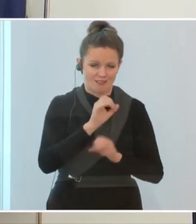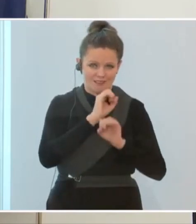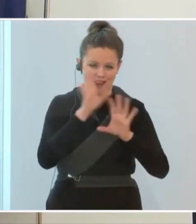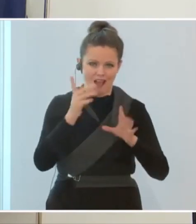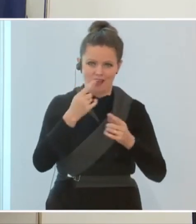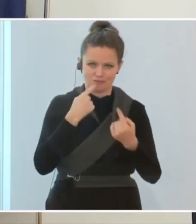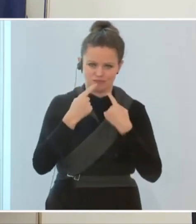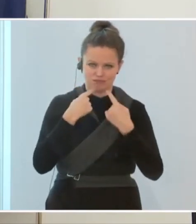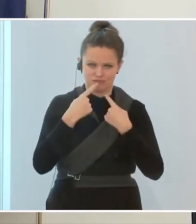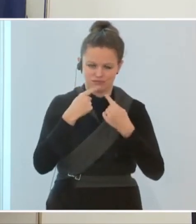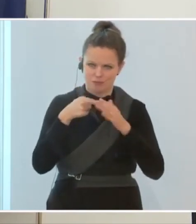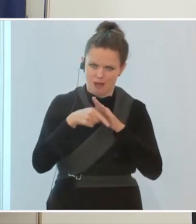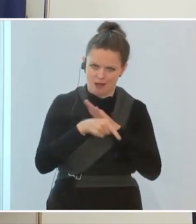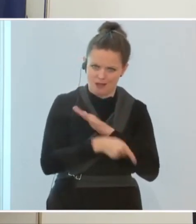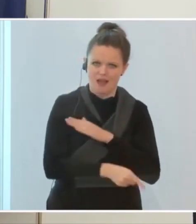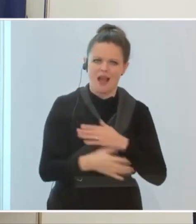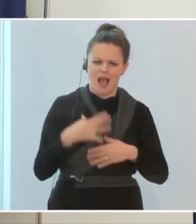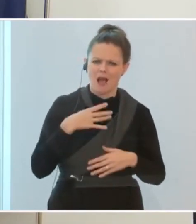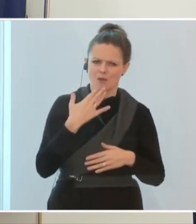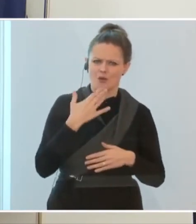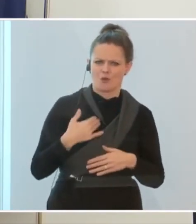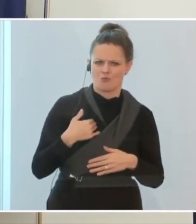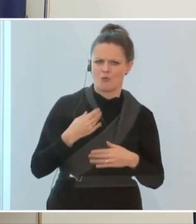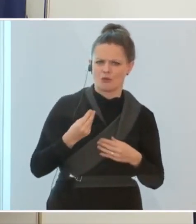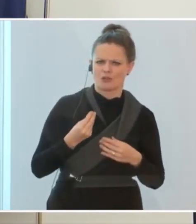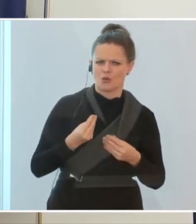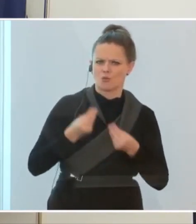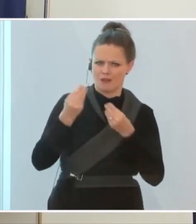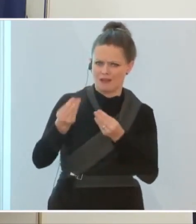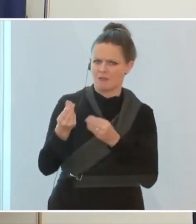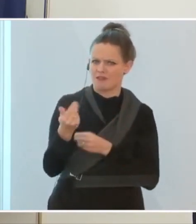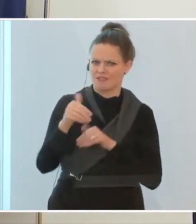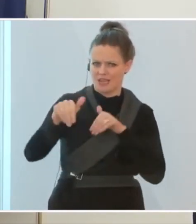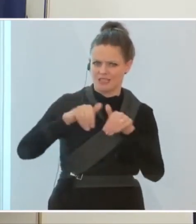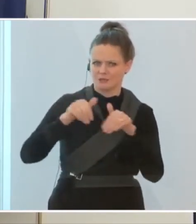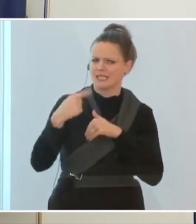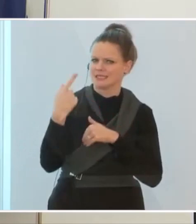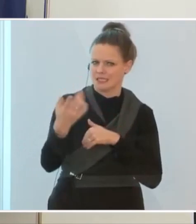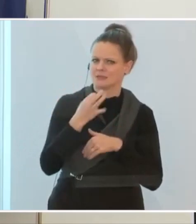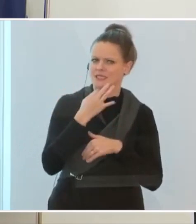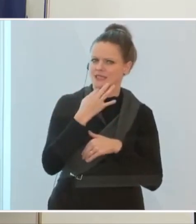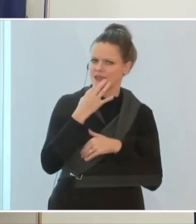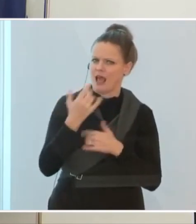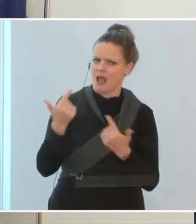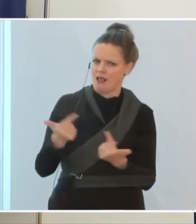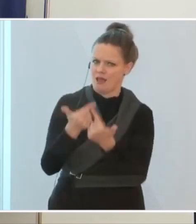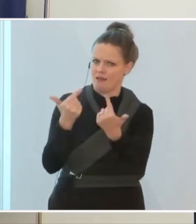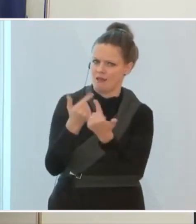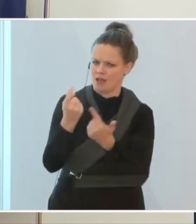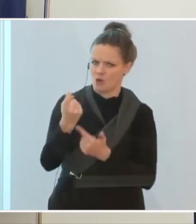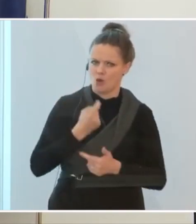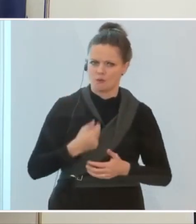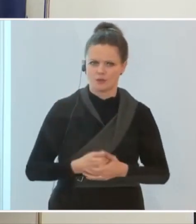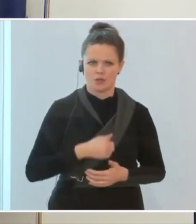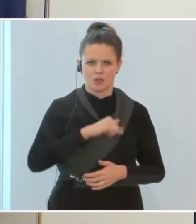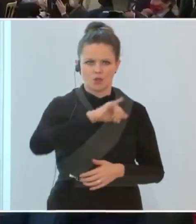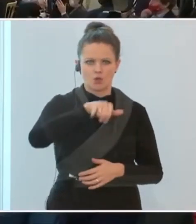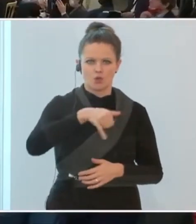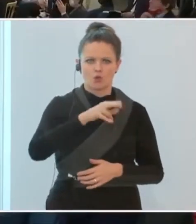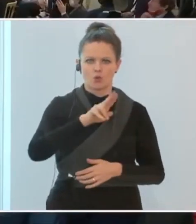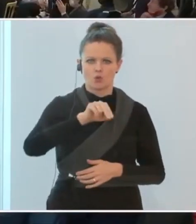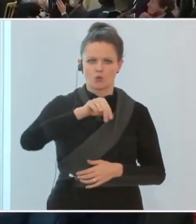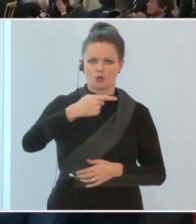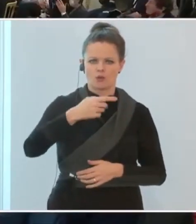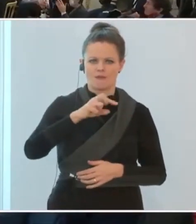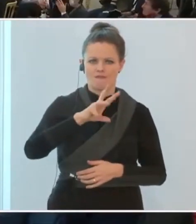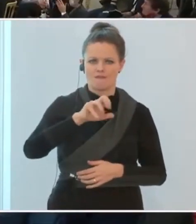ausführlich besprochen haben. Aber ich würde da auf den Finanzminister verweisen, der das ohnehin im Detail auch ausführen wird. Herr Jungwirth, Kleine Zeitung und dann Herr